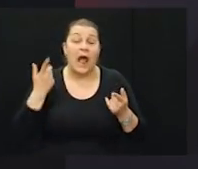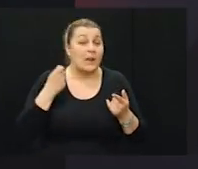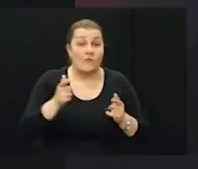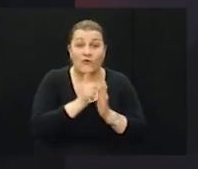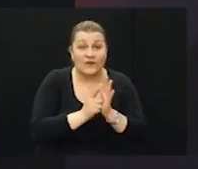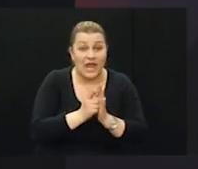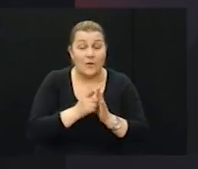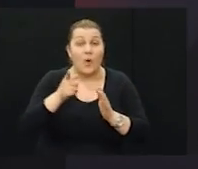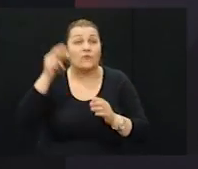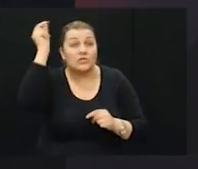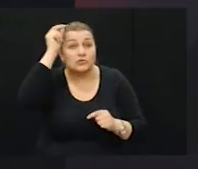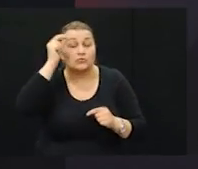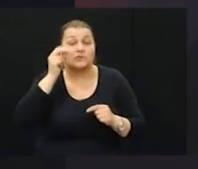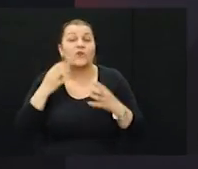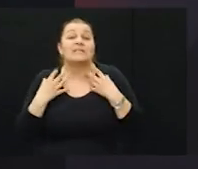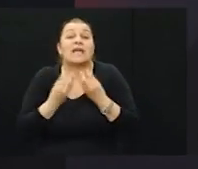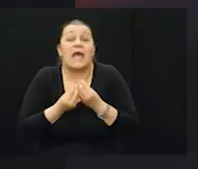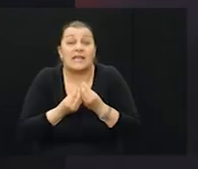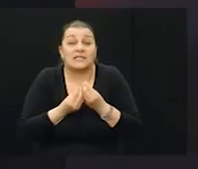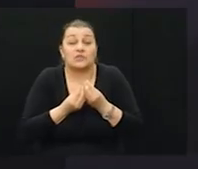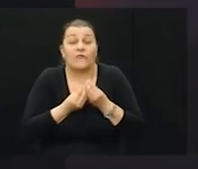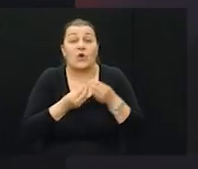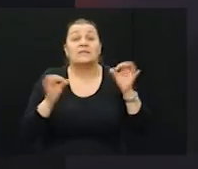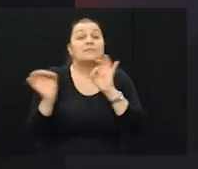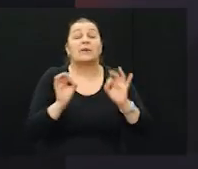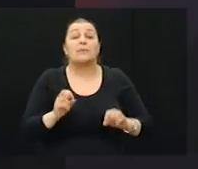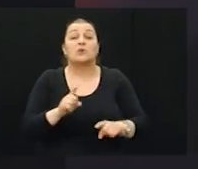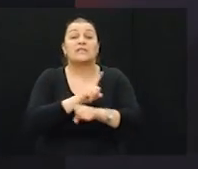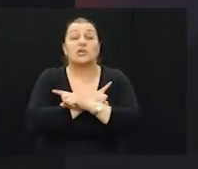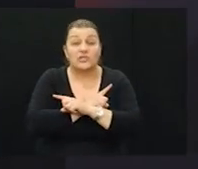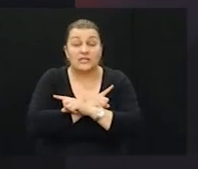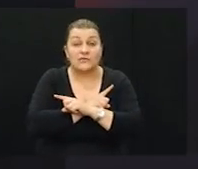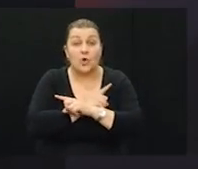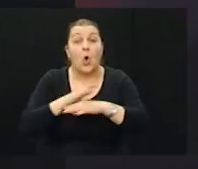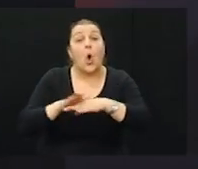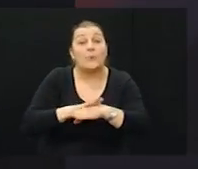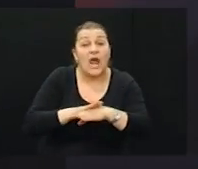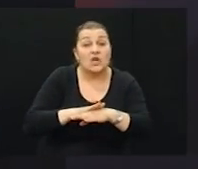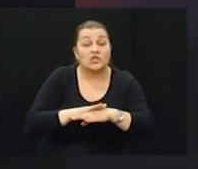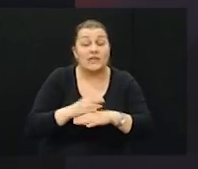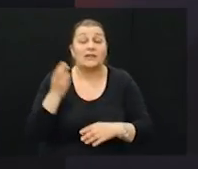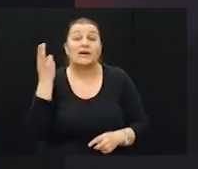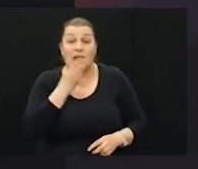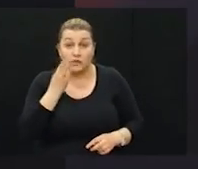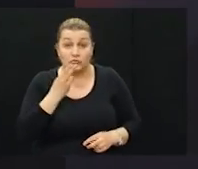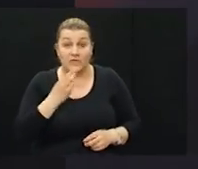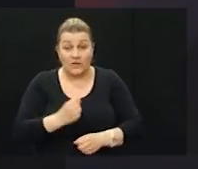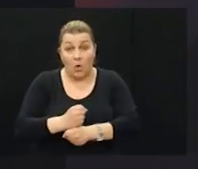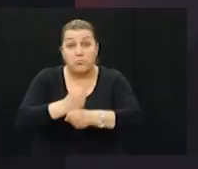to iskustvo, to zajedništvo, tu ljubav, tu spremnost na žrtvu, to opraštanje, razumijevanje,